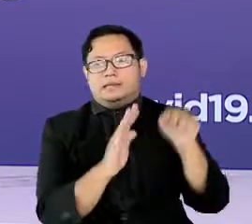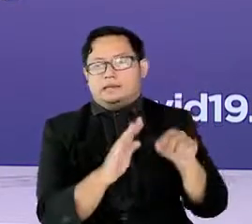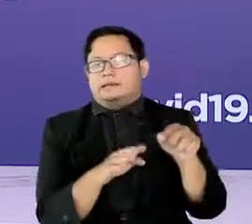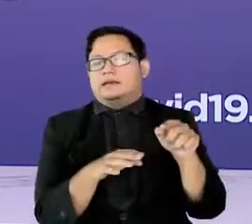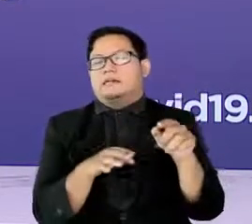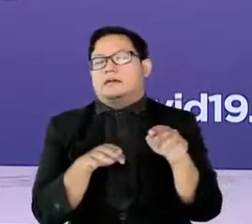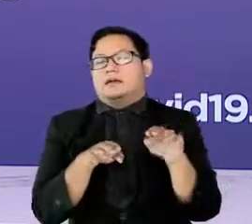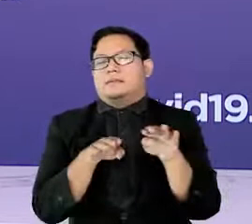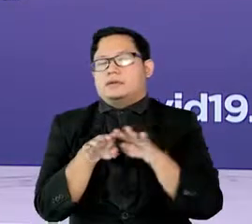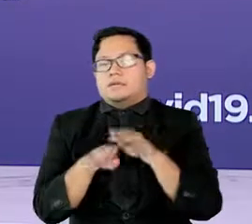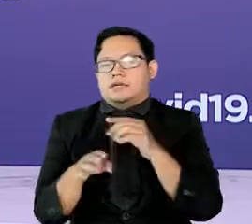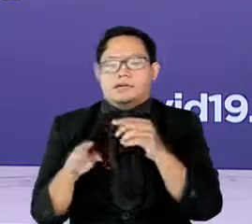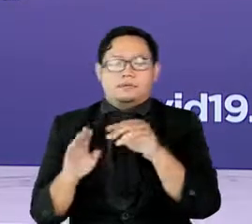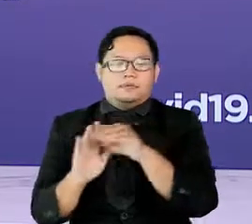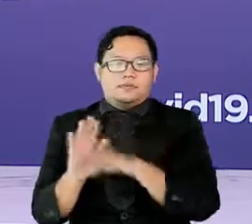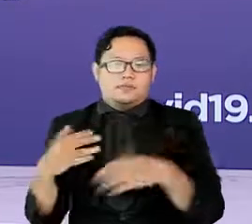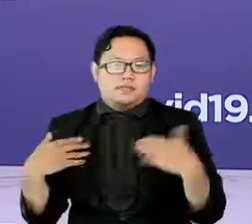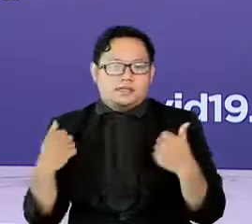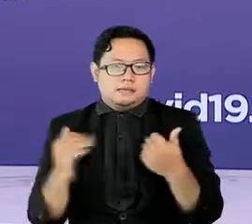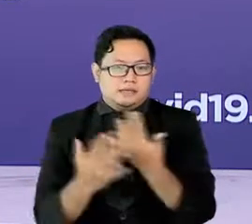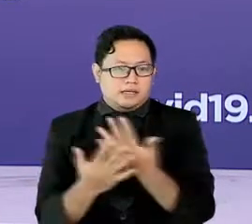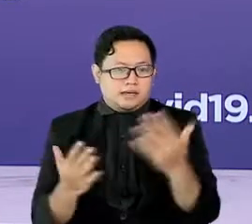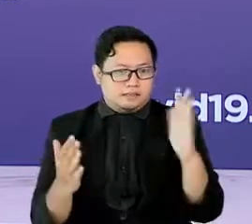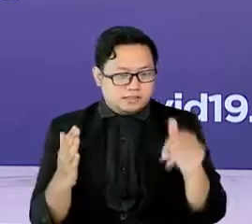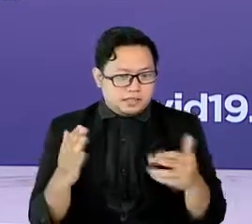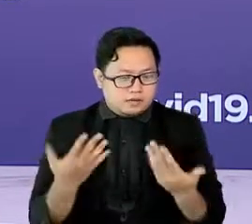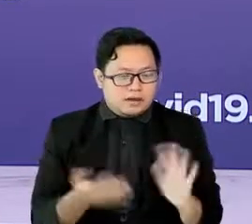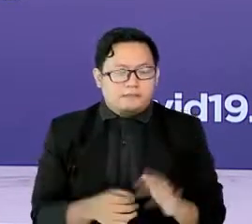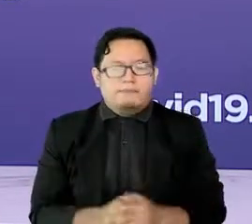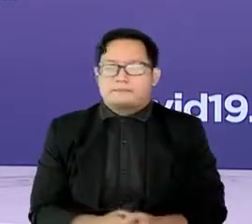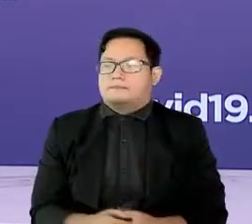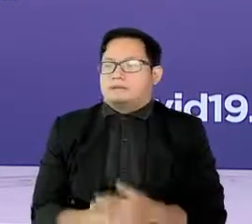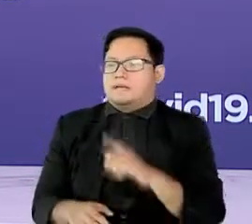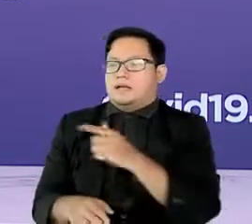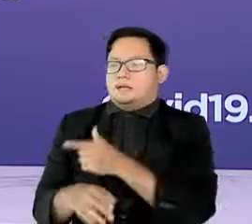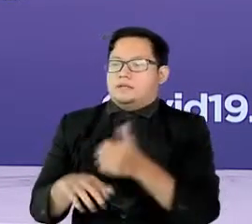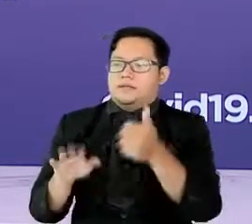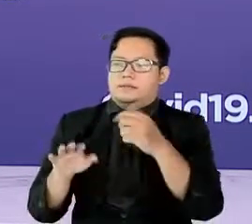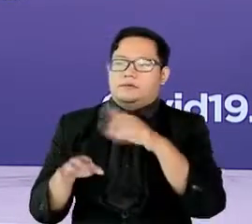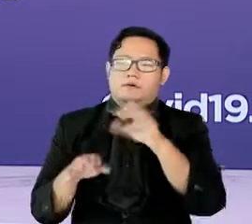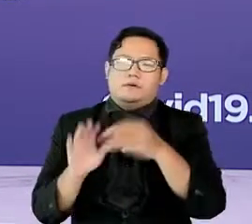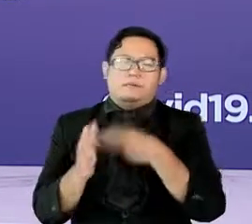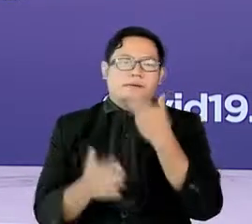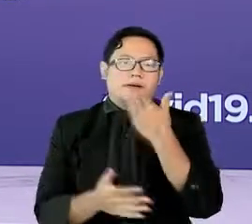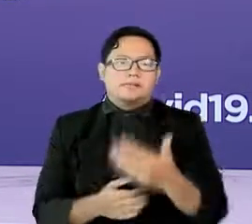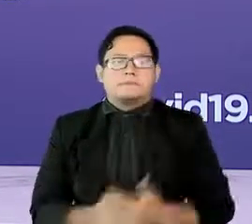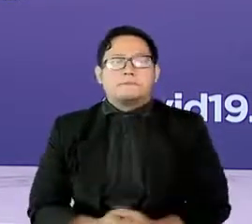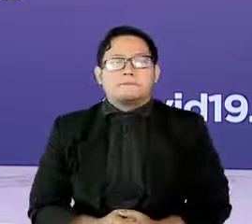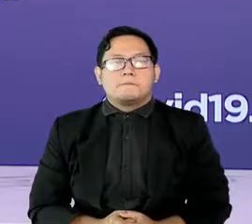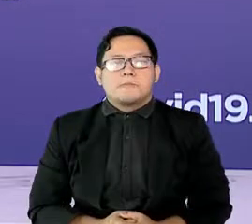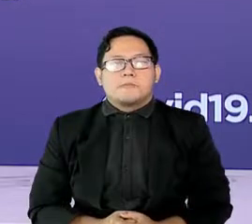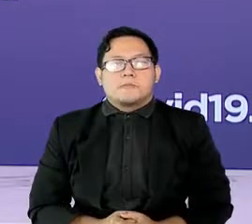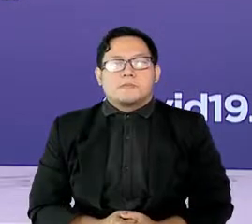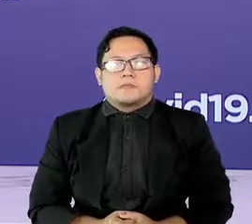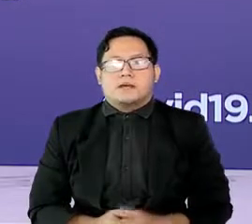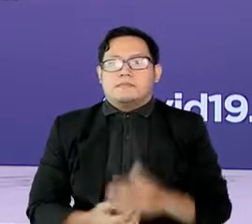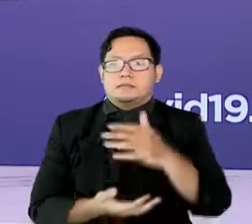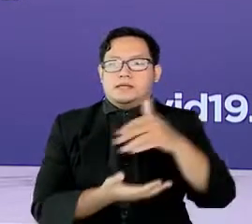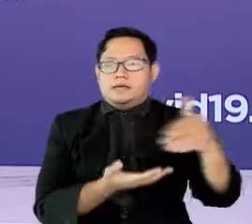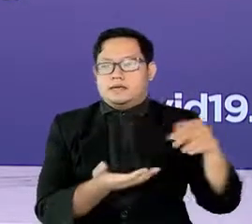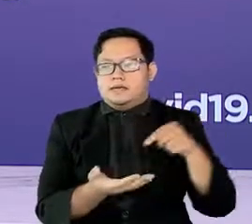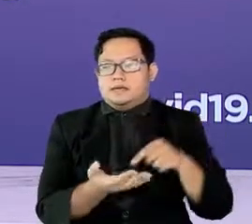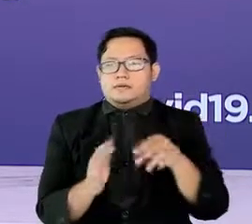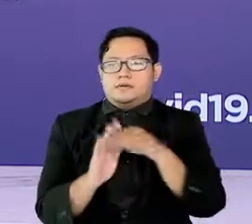kesehatan masyarakat? Terima kasih, likutanam.com. Berdasarkan data kepatuan protokol